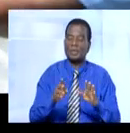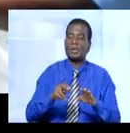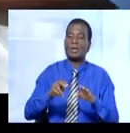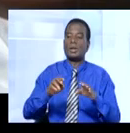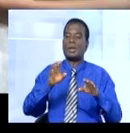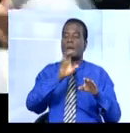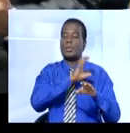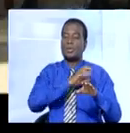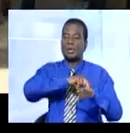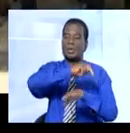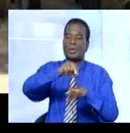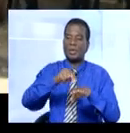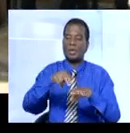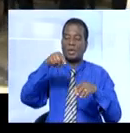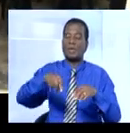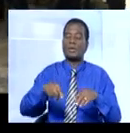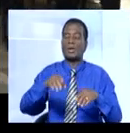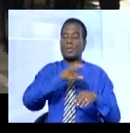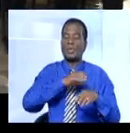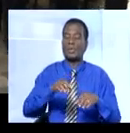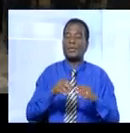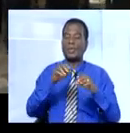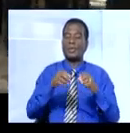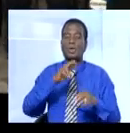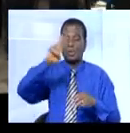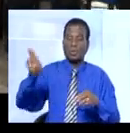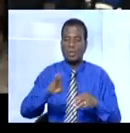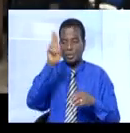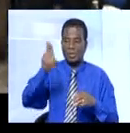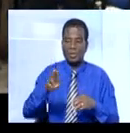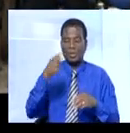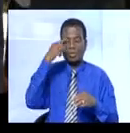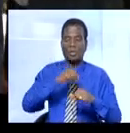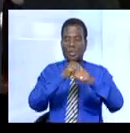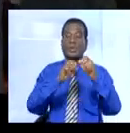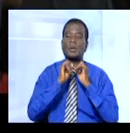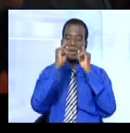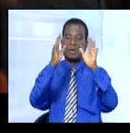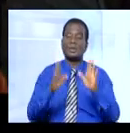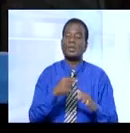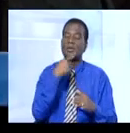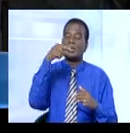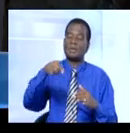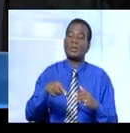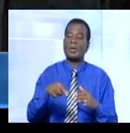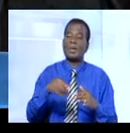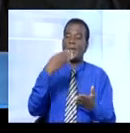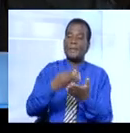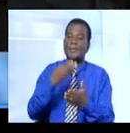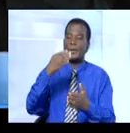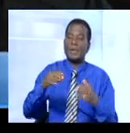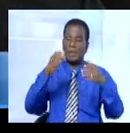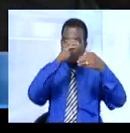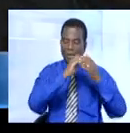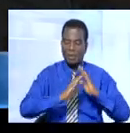nationale dont que la police souhaite mettre à profit pour la sécurisation des Ivoiriens. Notons que le fonds de consolidation de la